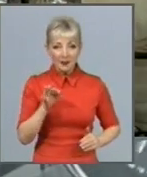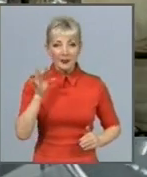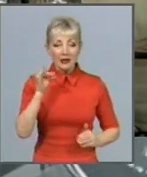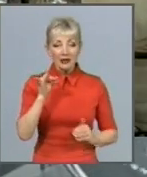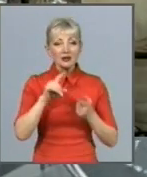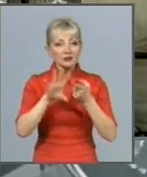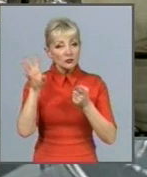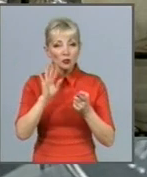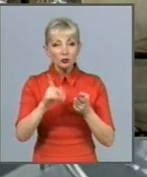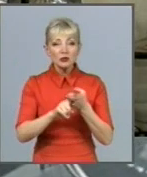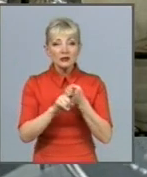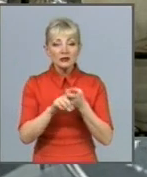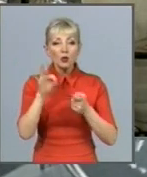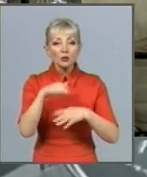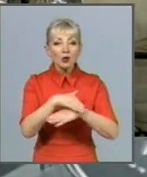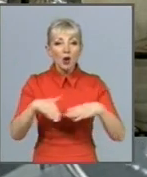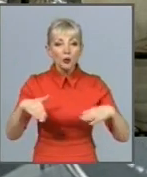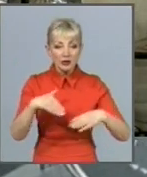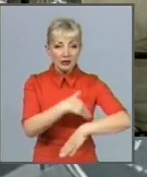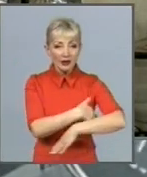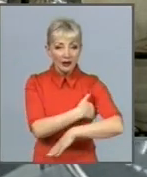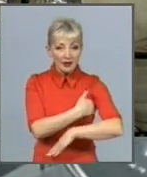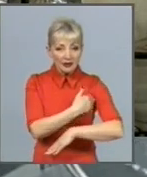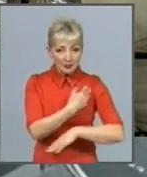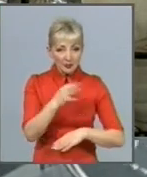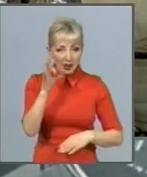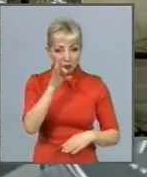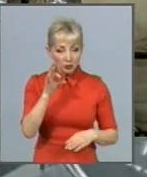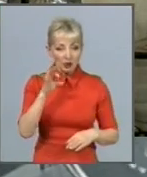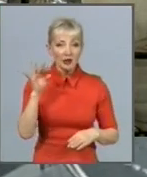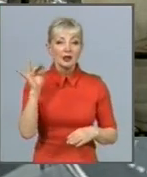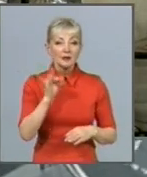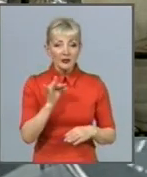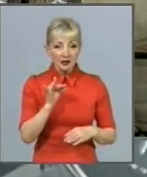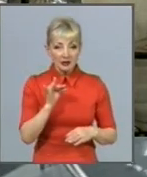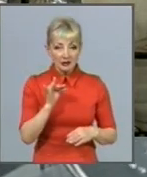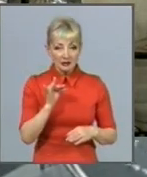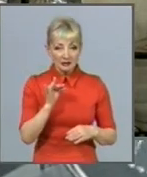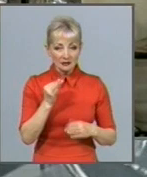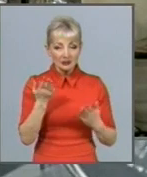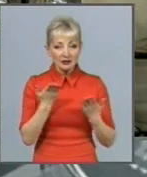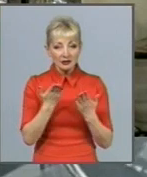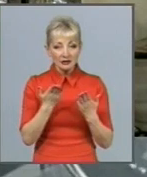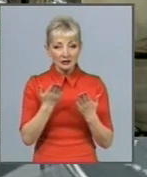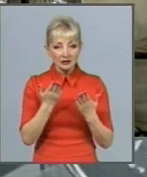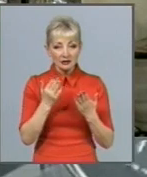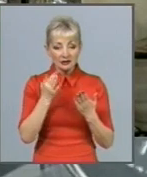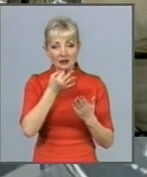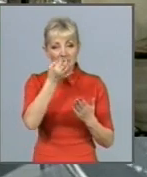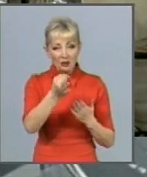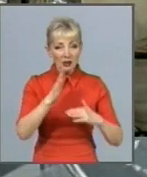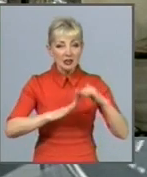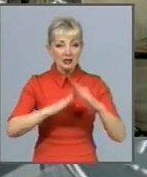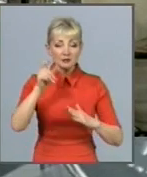вводиться по години керування диспетчерізація даних, і управління відповідно спеціалістами в робочі години і